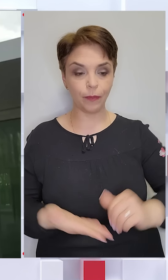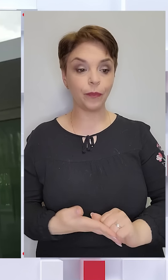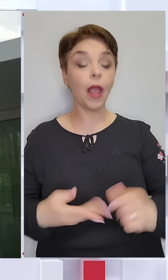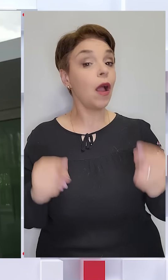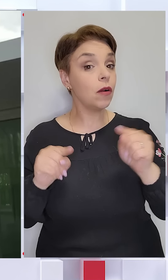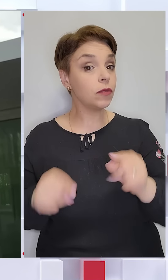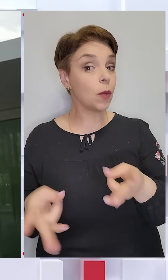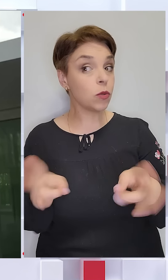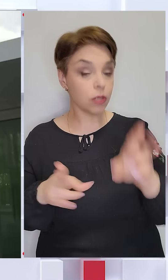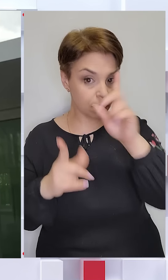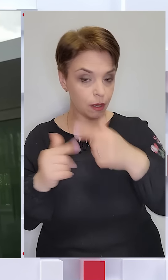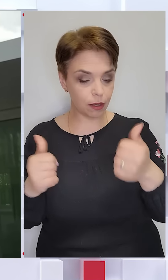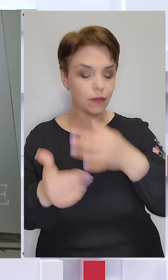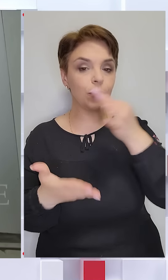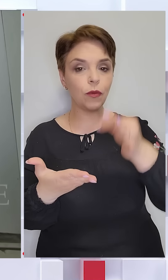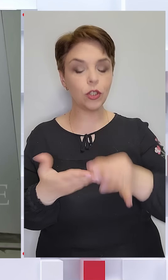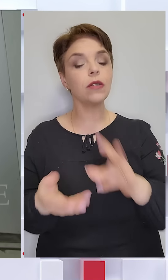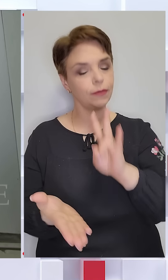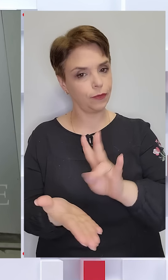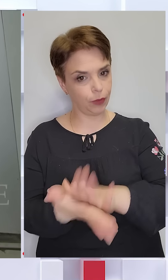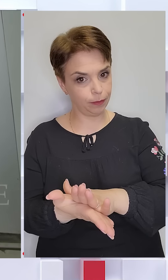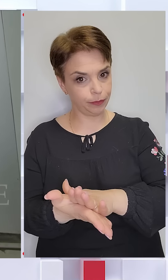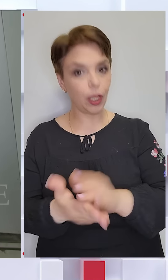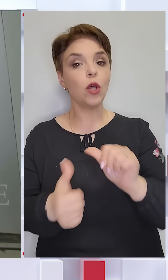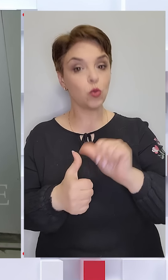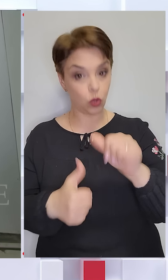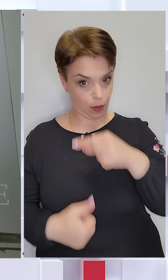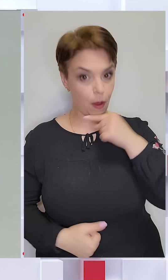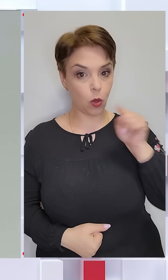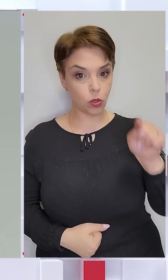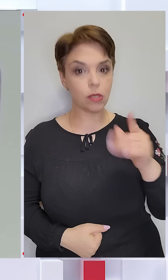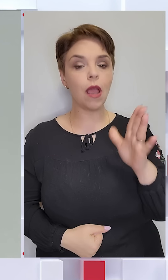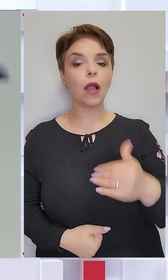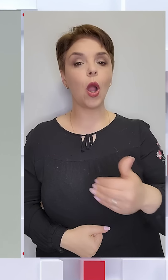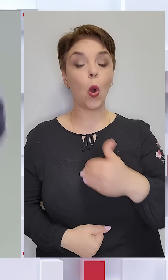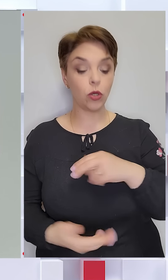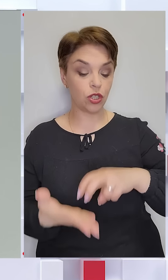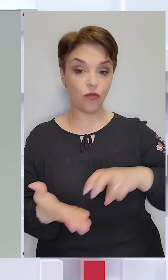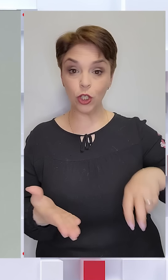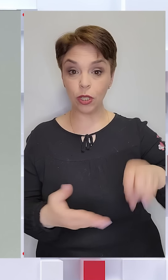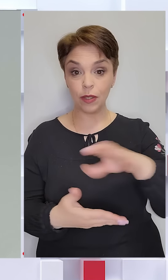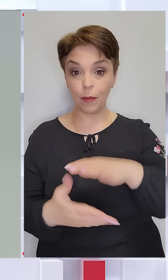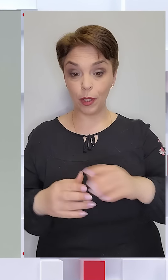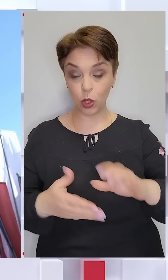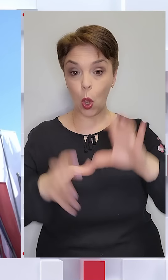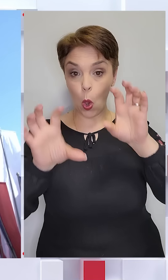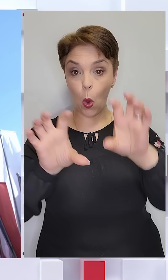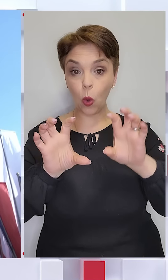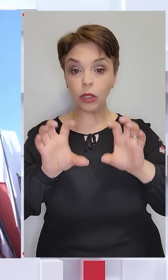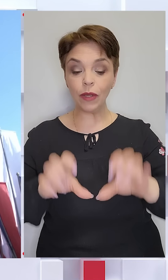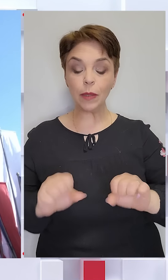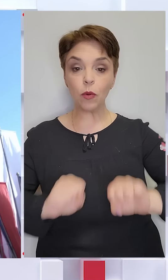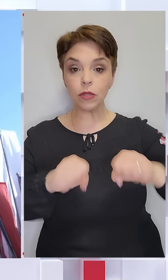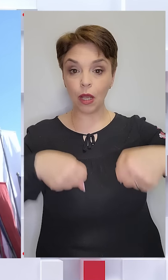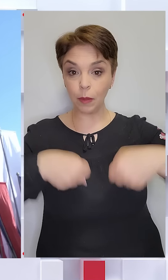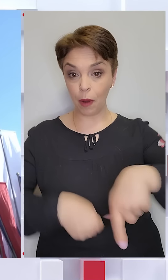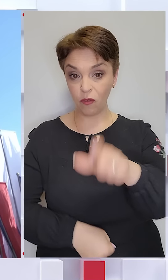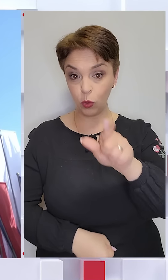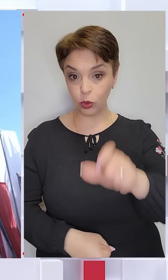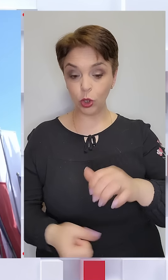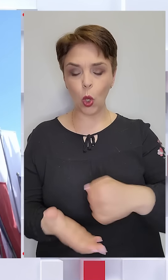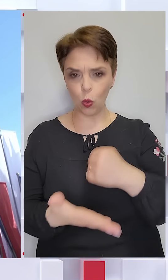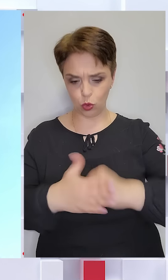Утім, решта країн відповідачками лишилася, зокрема, і Росія, яка хоч і вийшла з Європейської конвенції про захист прав людини та